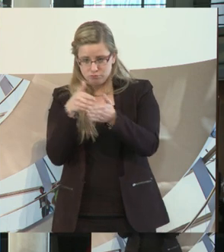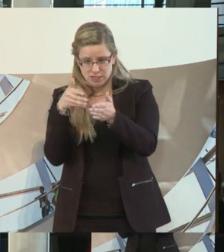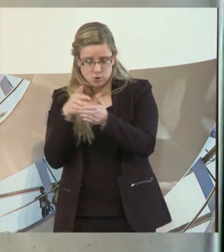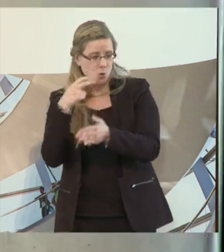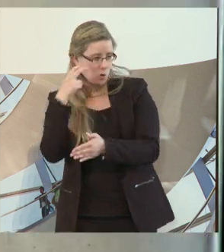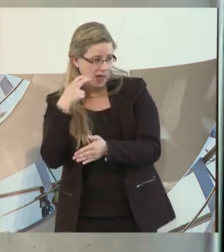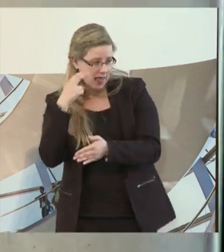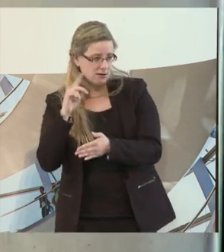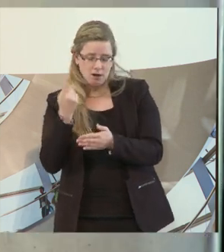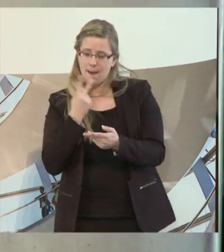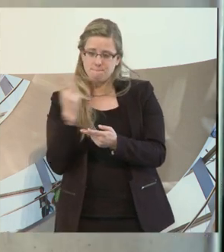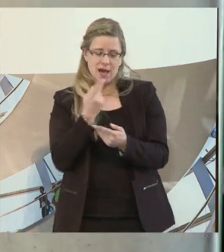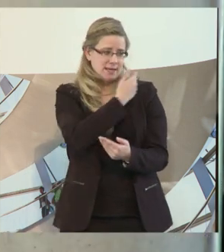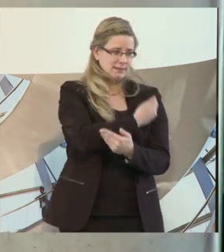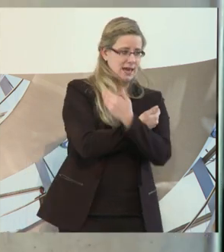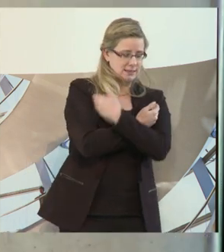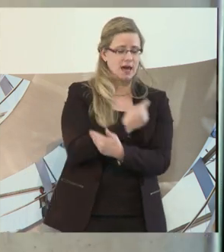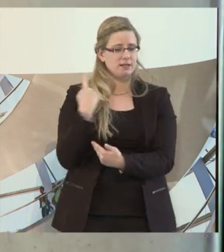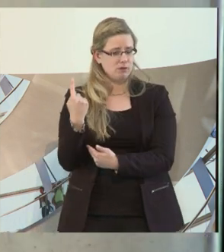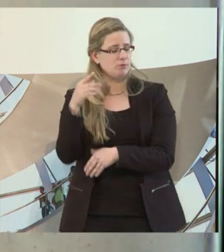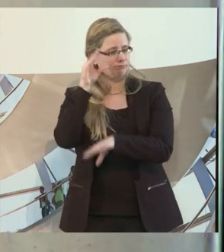willkommen, Herr Adam. Danke, dass Sie hier sind.